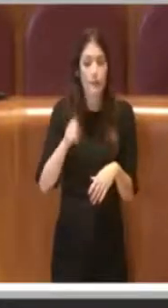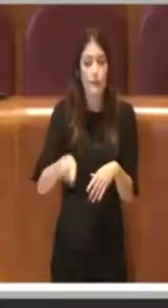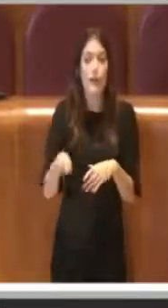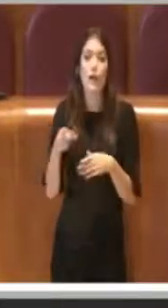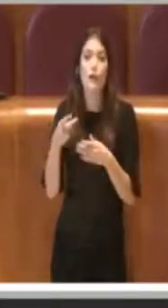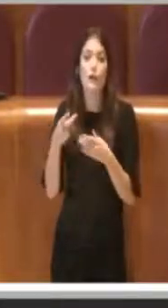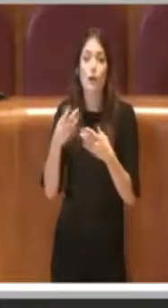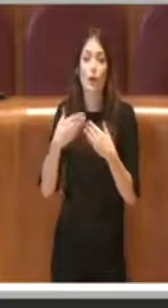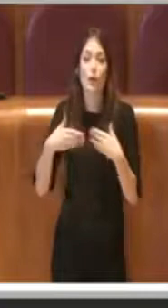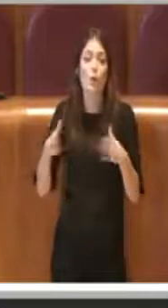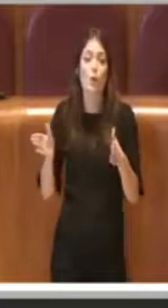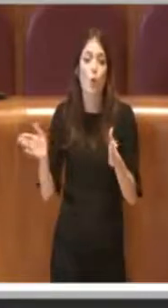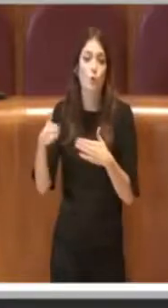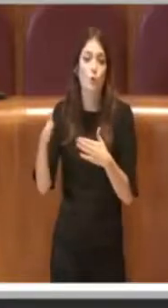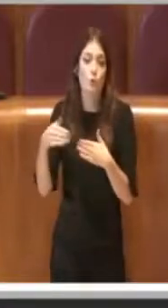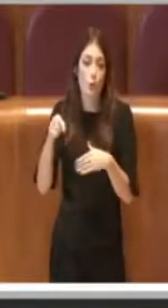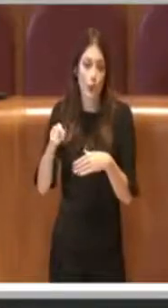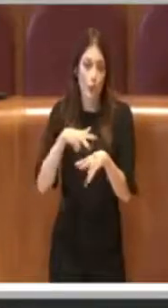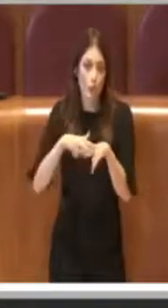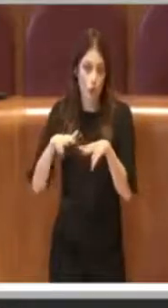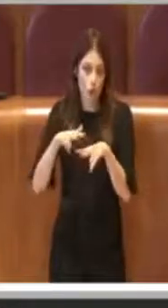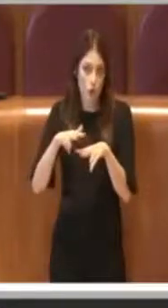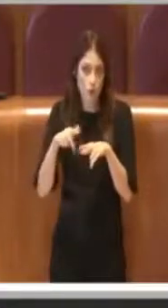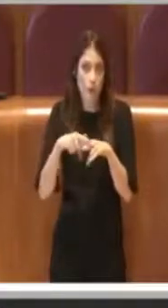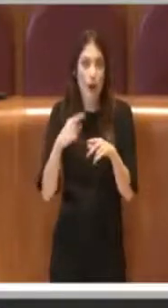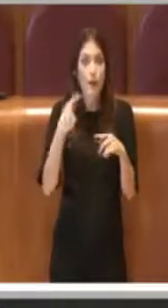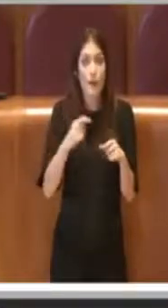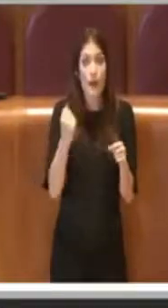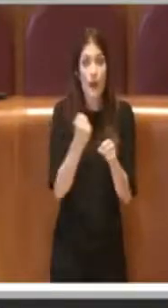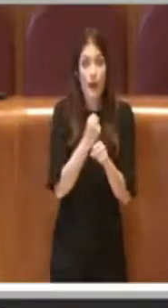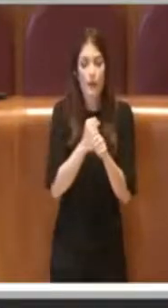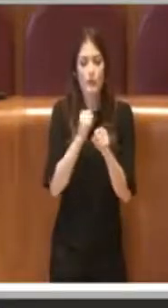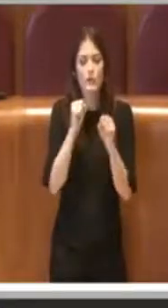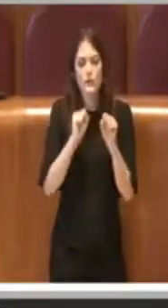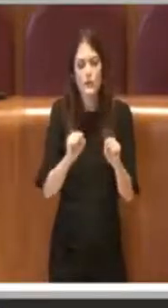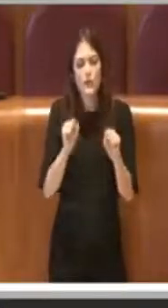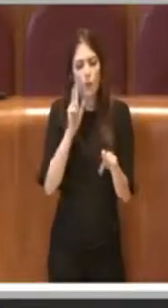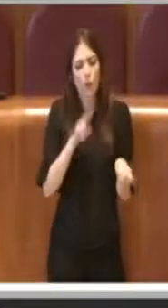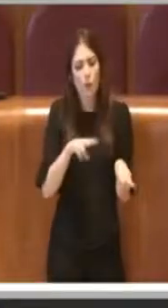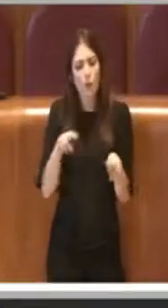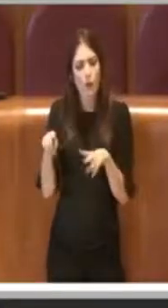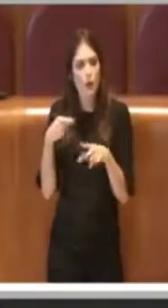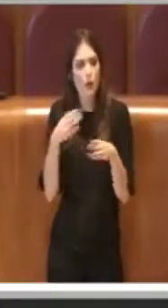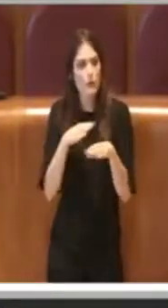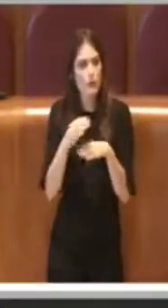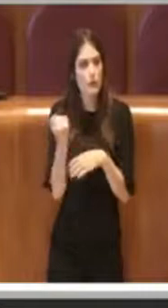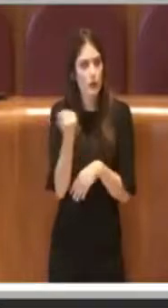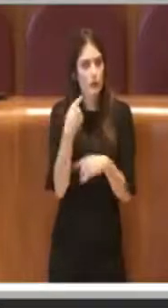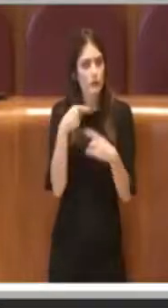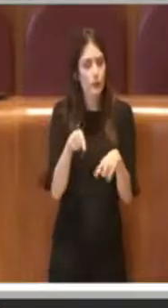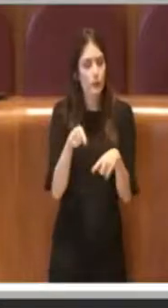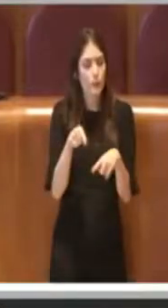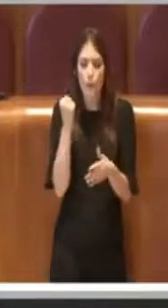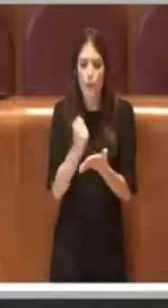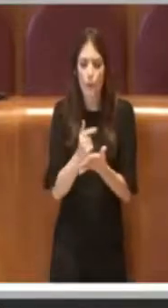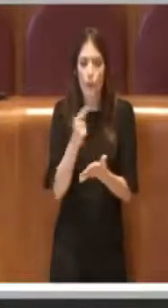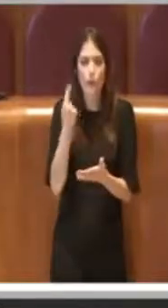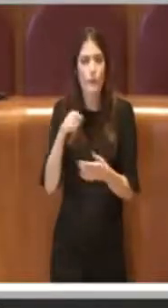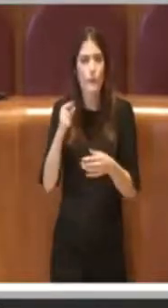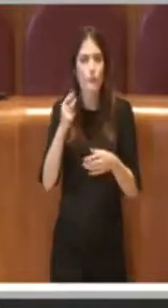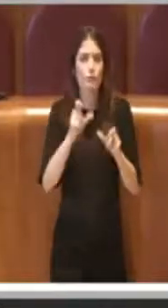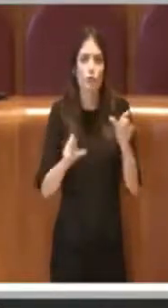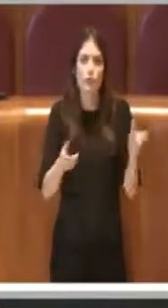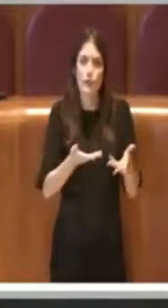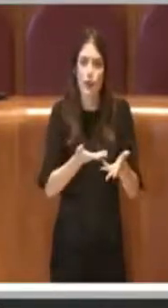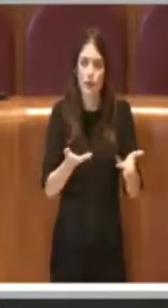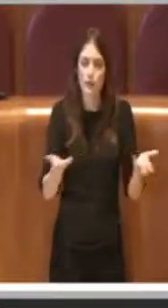Un tavolo di lavoro permanente grazie al quale è stato possibile monitorare questo servizio così importante per i nostri cittadini